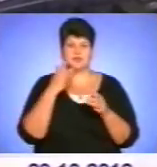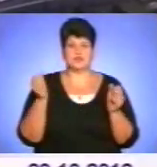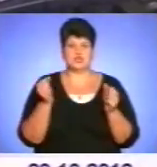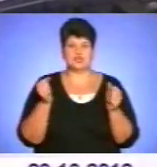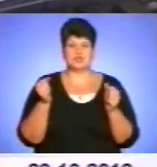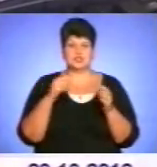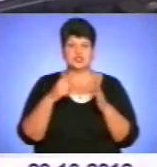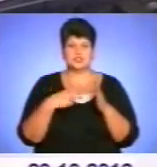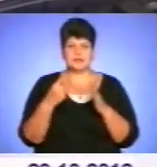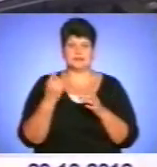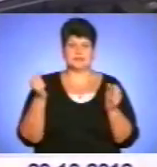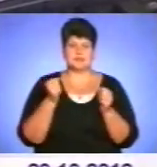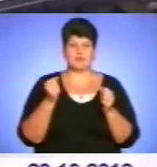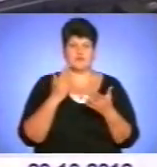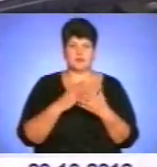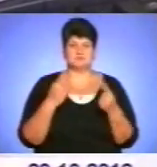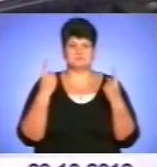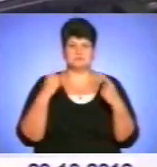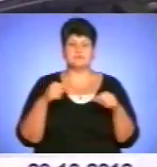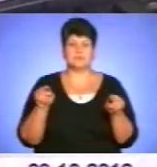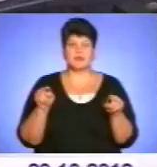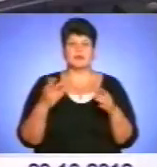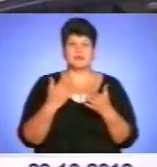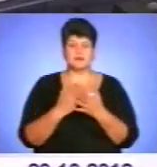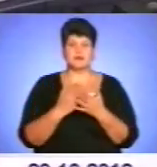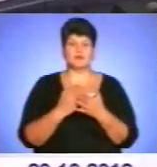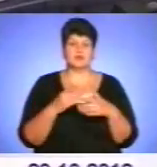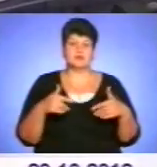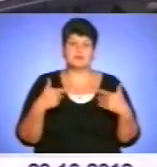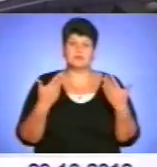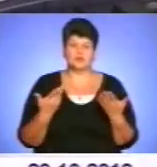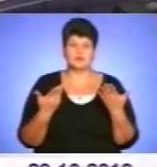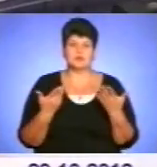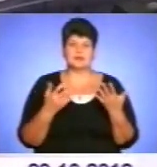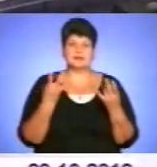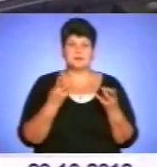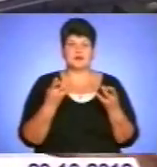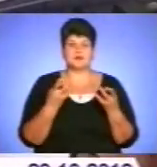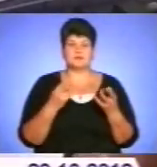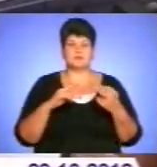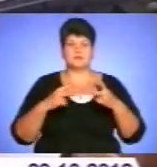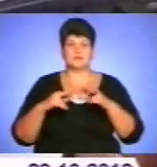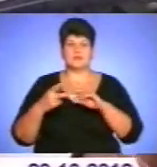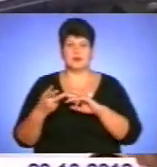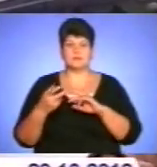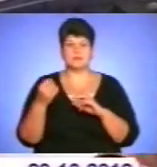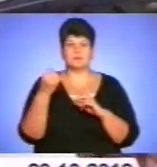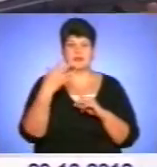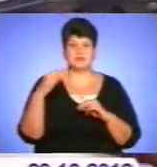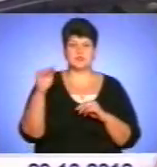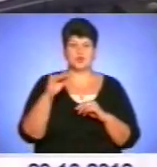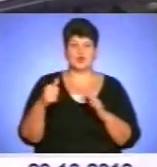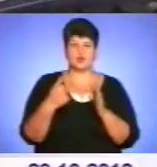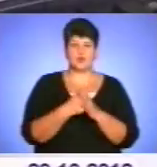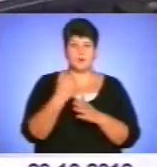Взагалі-то є два підходи до зміни шину. Одні рекомендують міняти на зимові 15 жовтня і